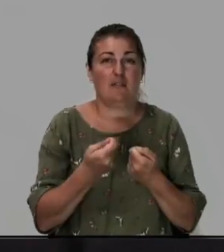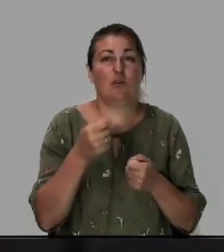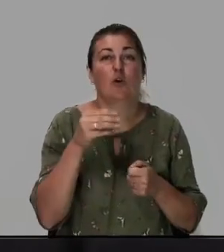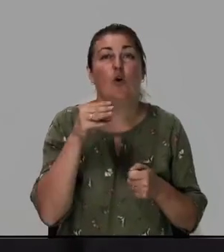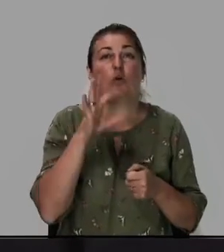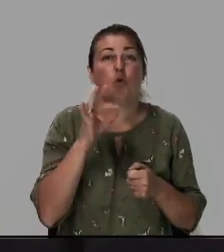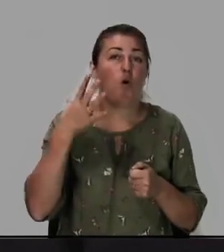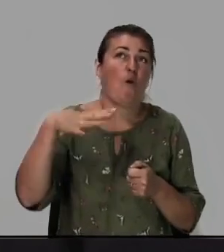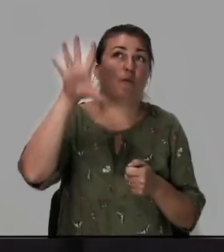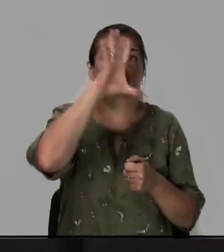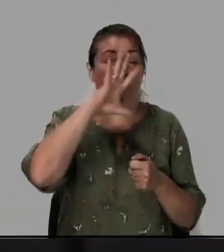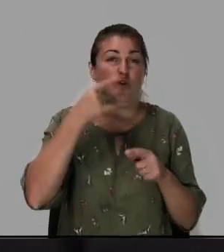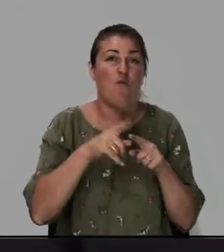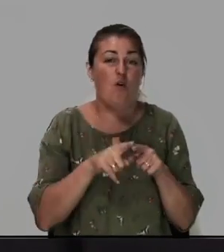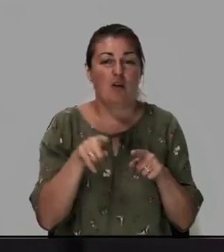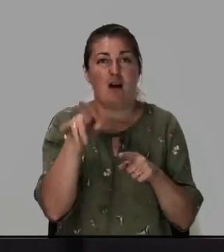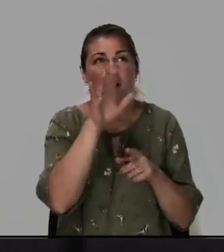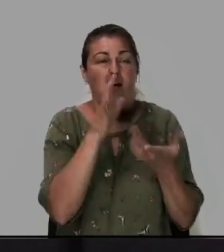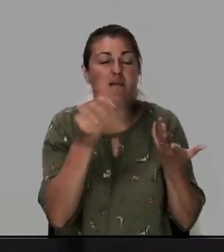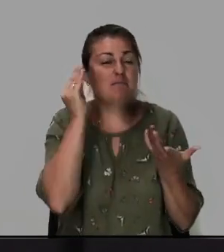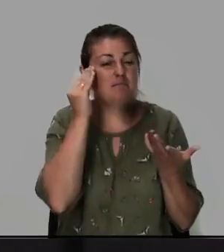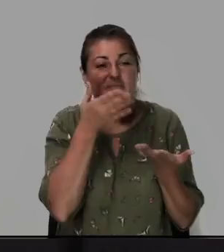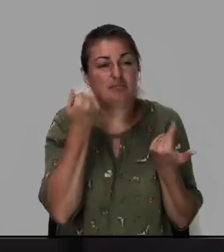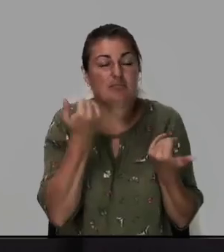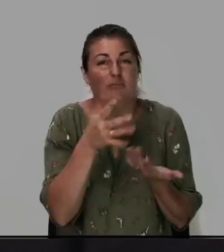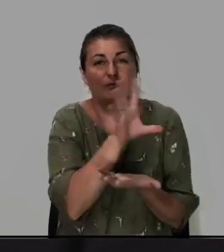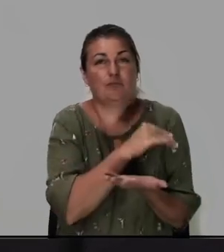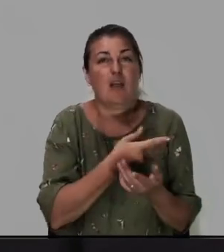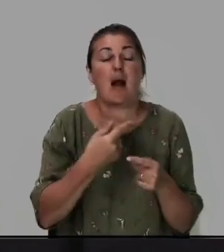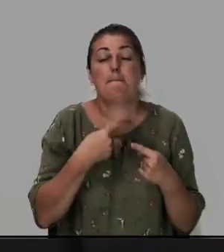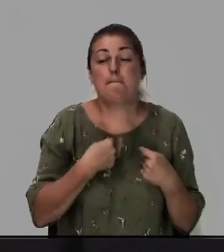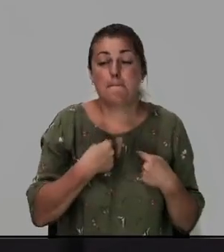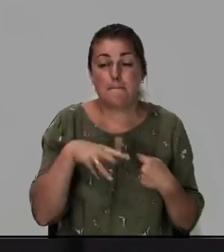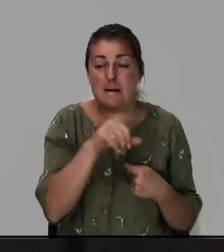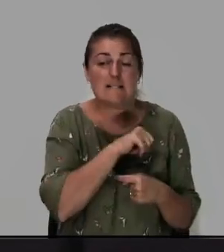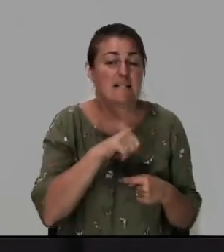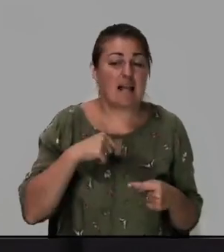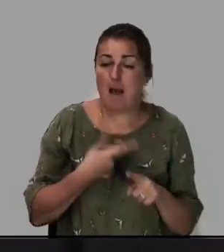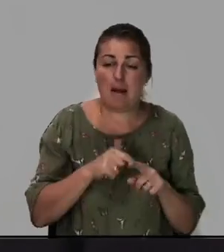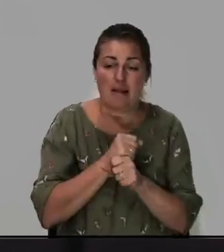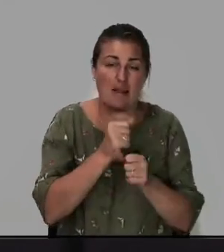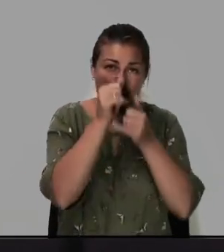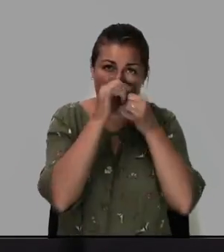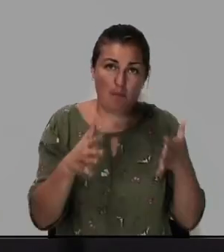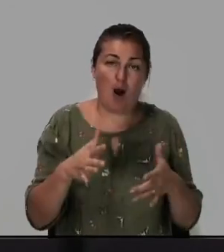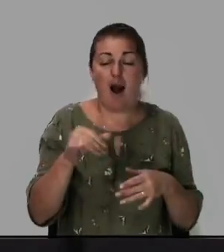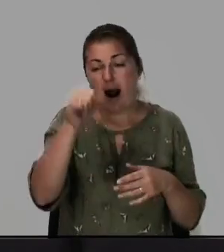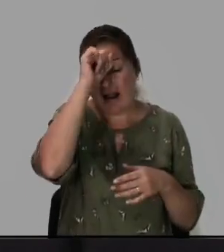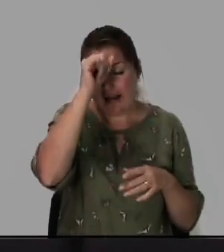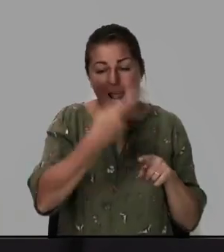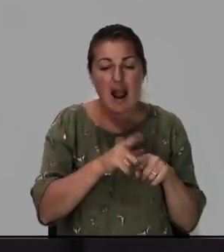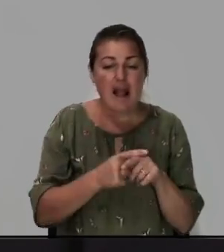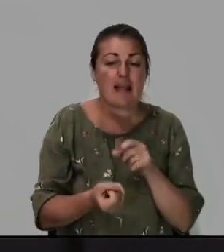то все вот это, оно не может иметь власть. Мы сами не можем это делать. Грех – это